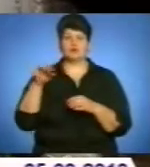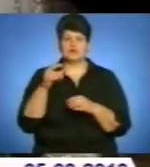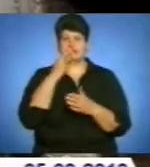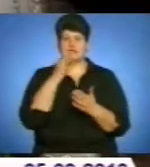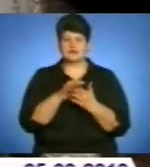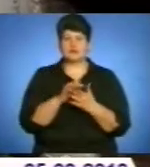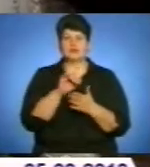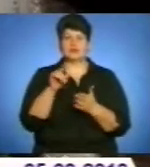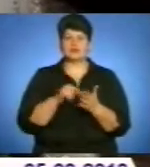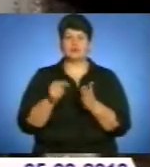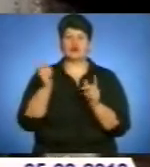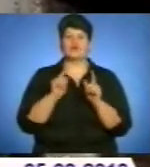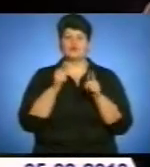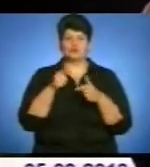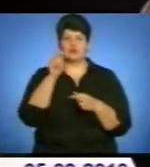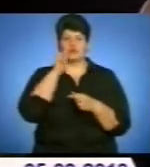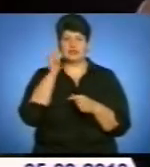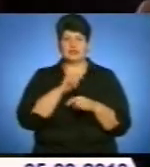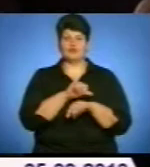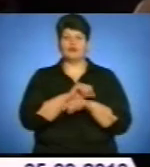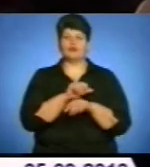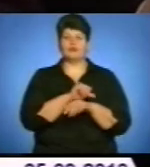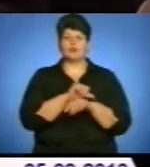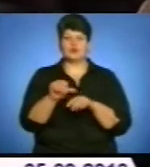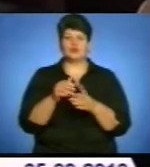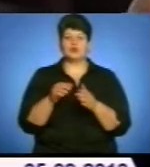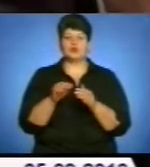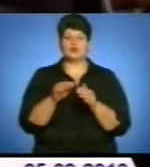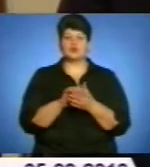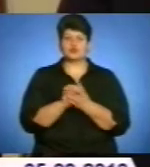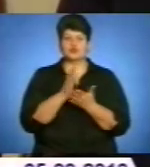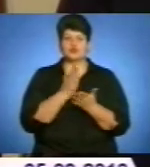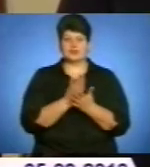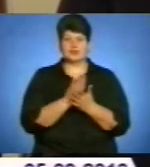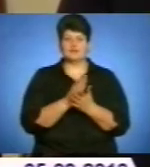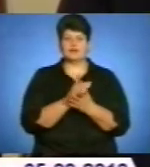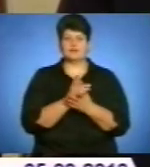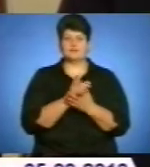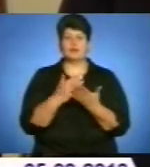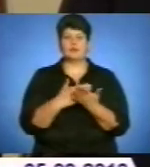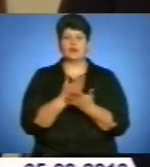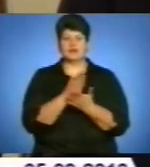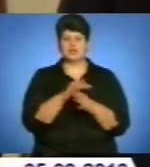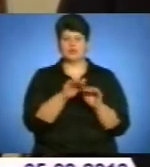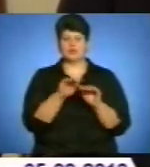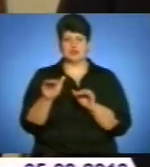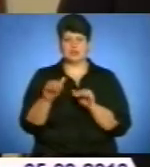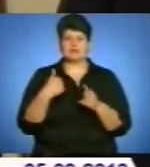питання про вступ України до митного союзу лежить у суто політичній площині. Ми заінтересовані в тому, щоб